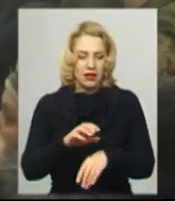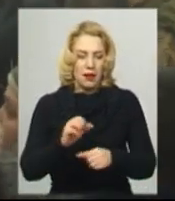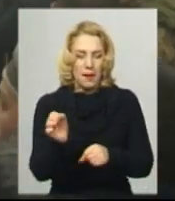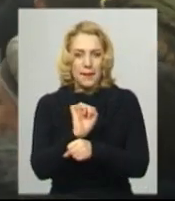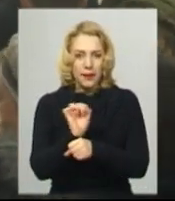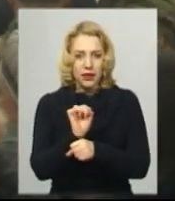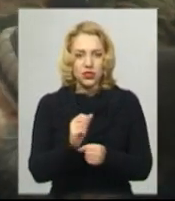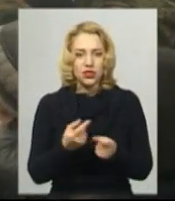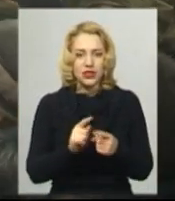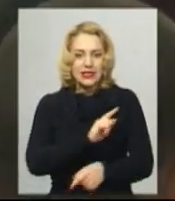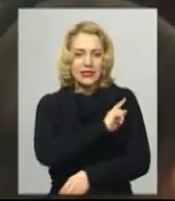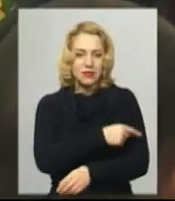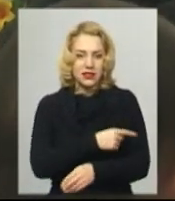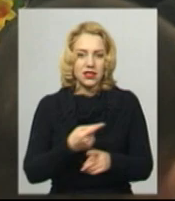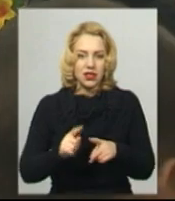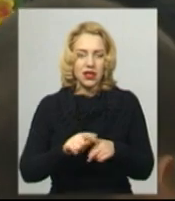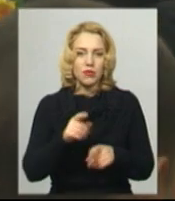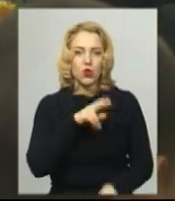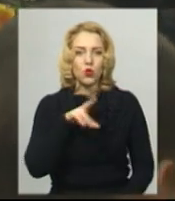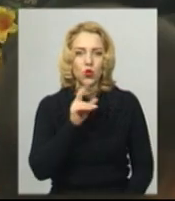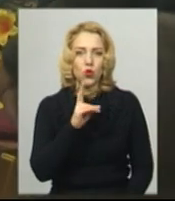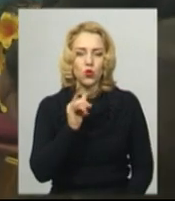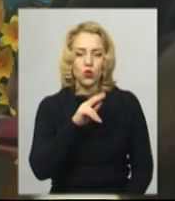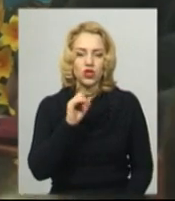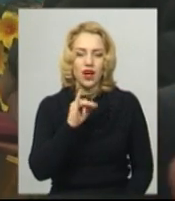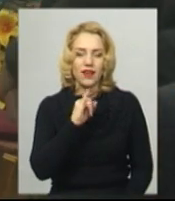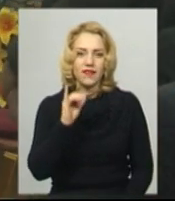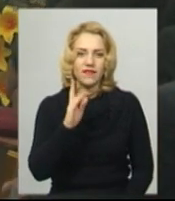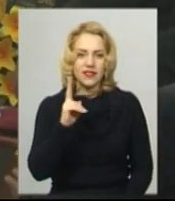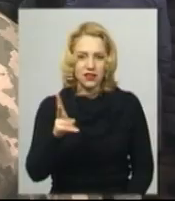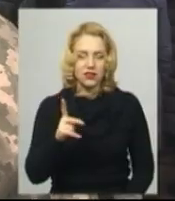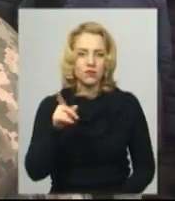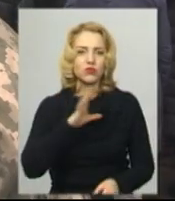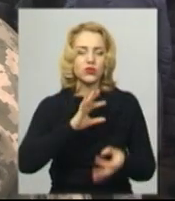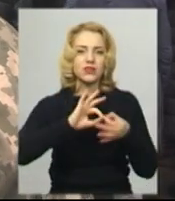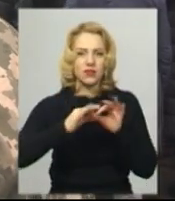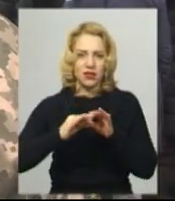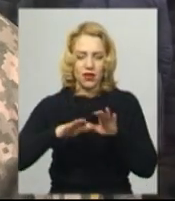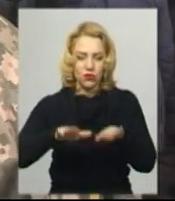був район Новотроїцька до Кучаєвська. Говорить, там був дуже складний учасник і постійно велись бої.